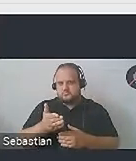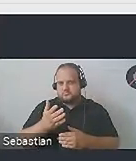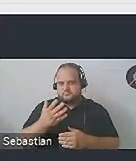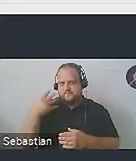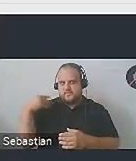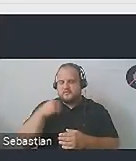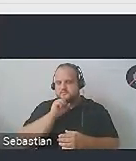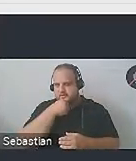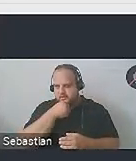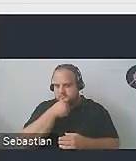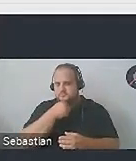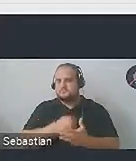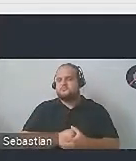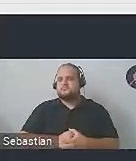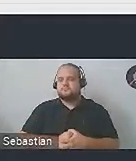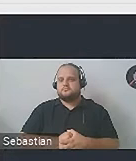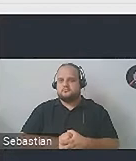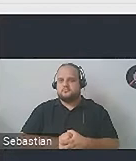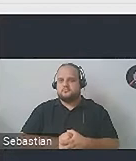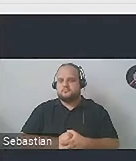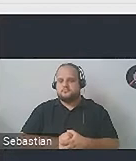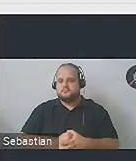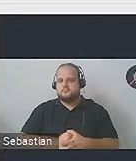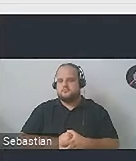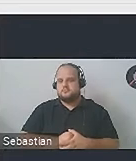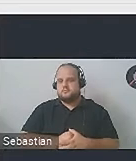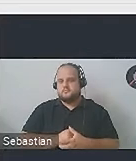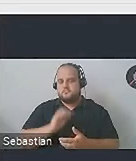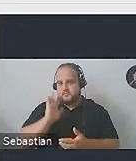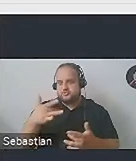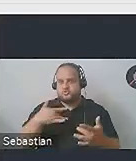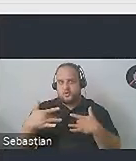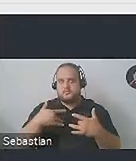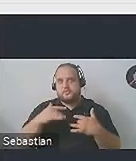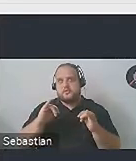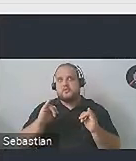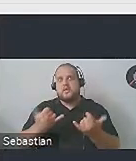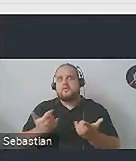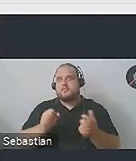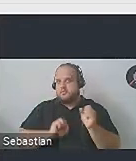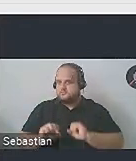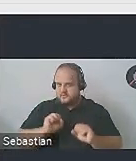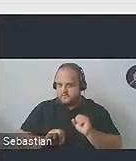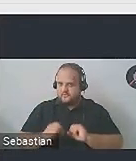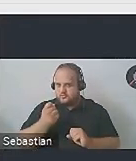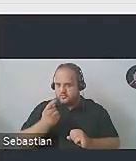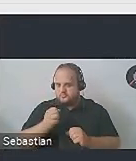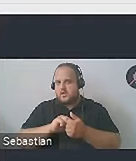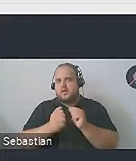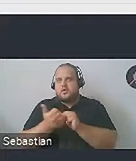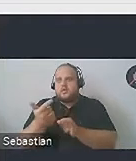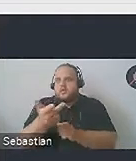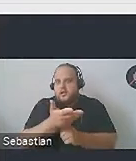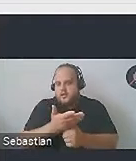starszego, gdy staniemy się seniorami, będzie cierpiał na jakąś formę niepełnosprawności albo kilka naraz.